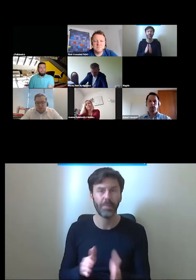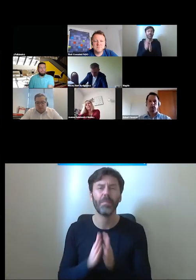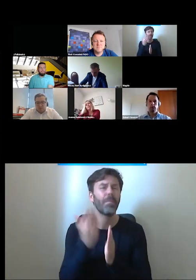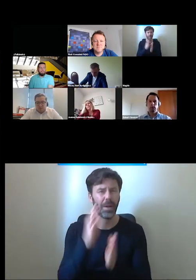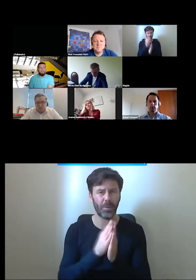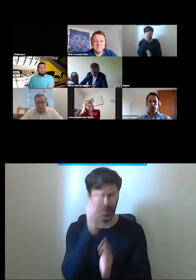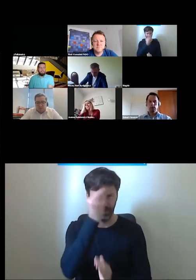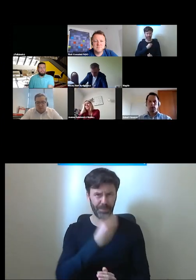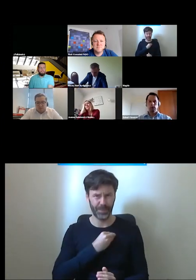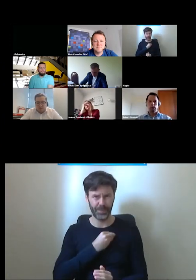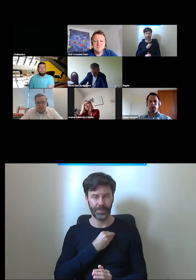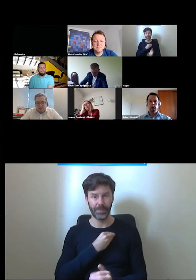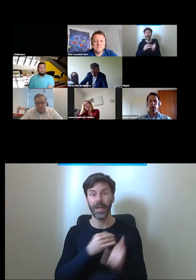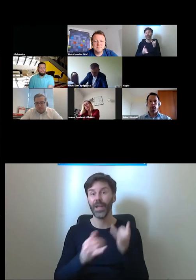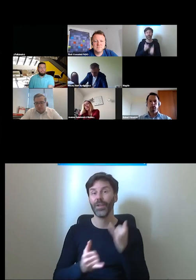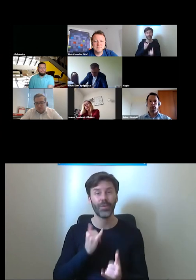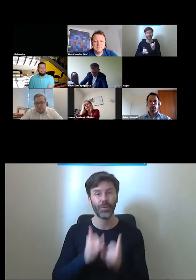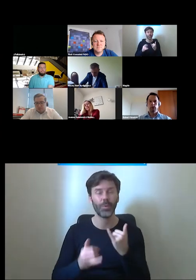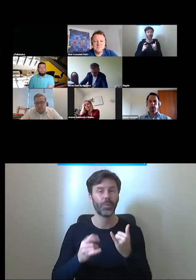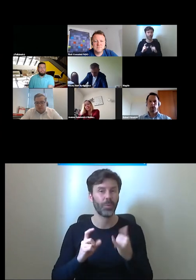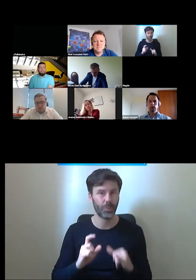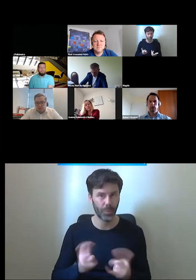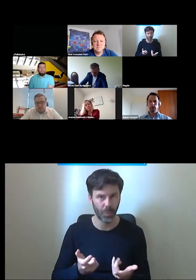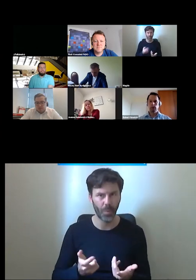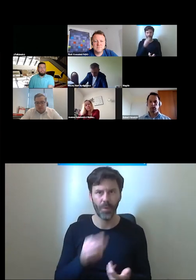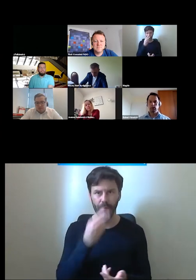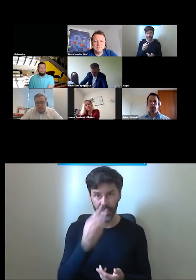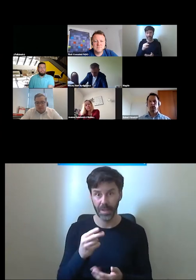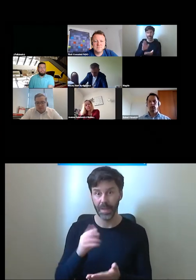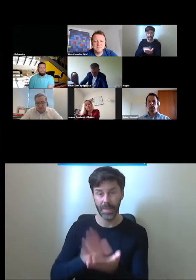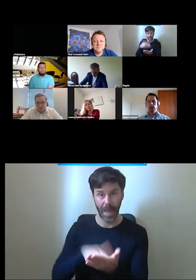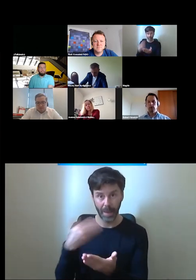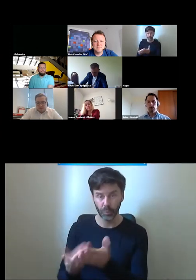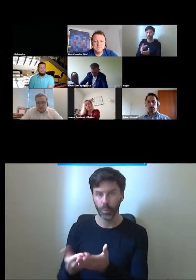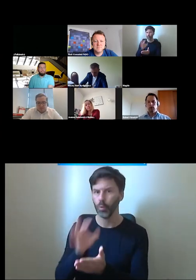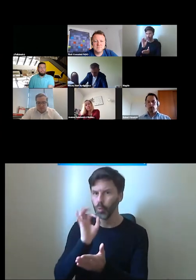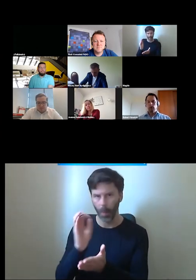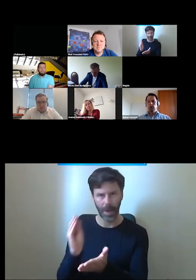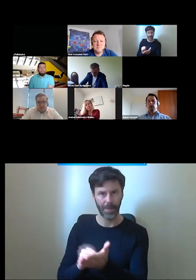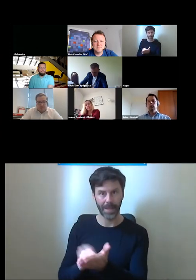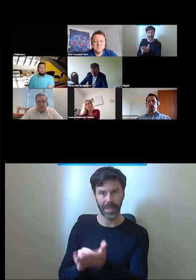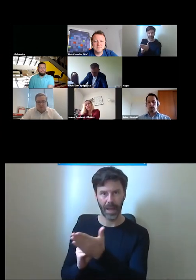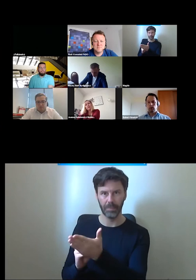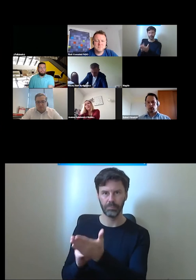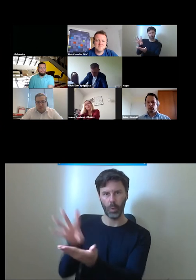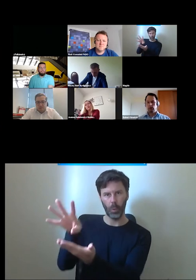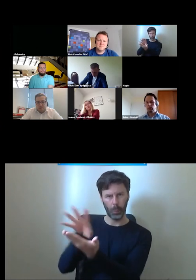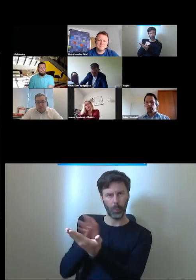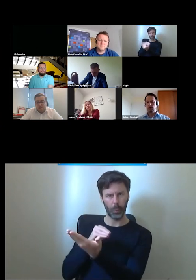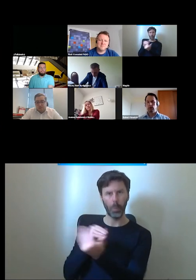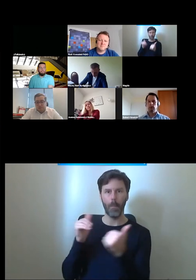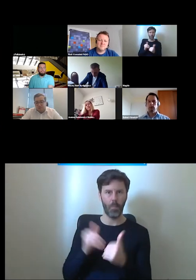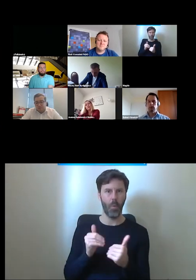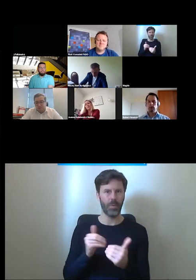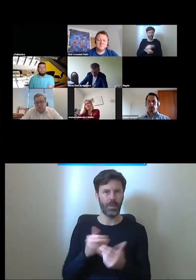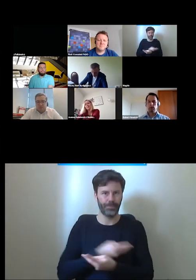sygnał bo każda z jednej strony każdy przykład dobrej praktyki jest niewątpliwie inspiracją dla innych